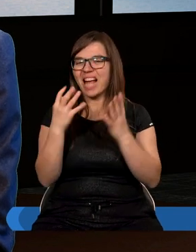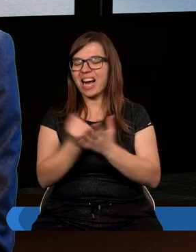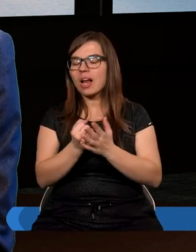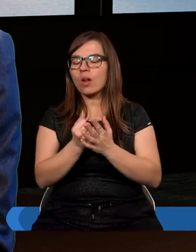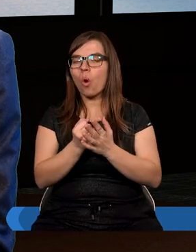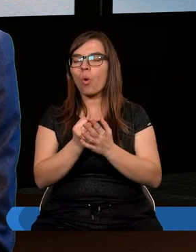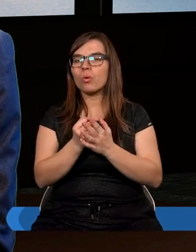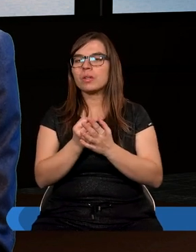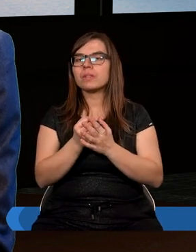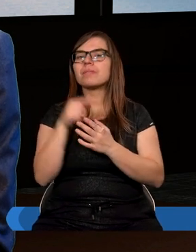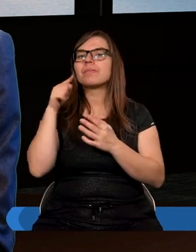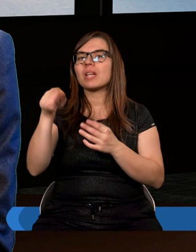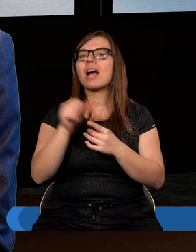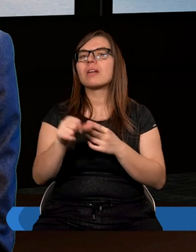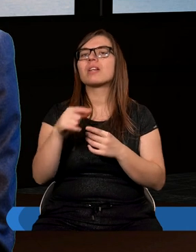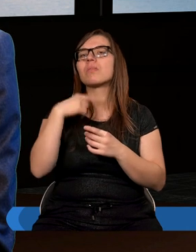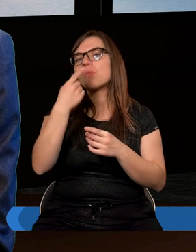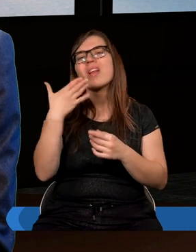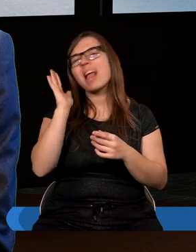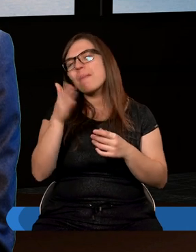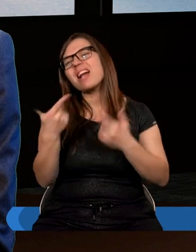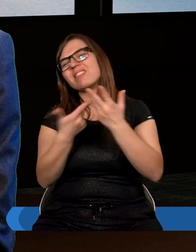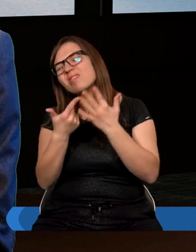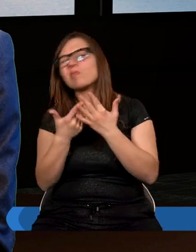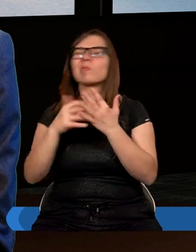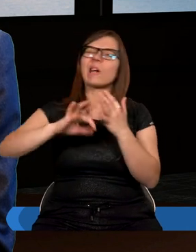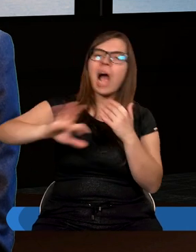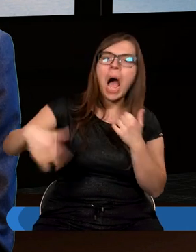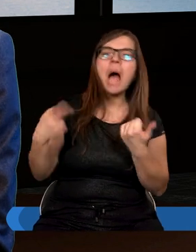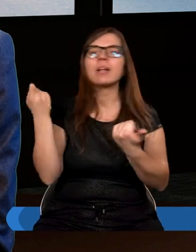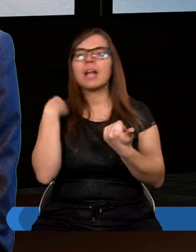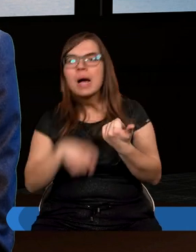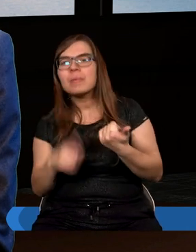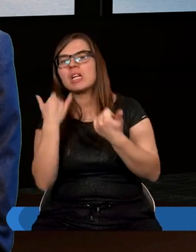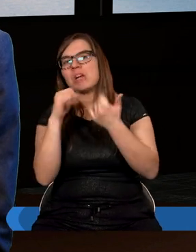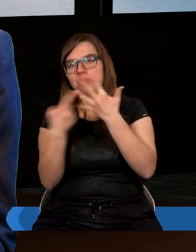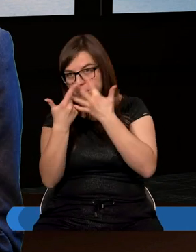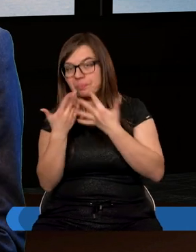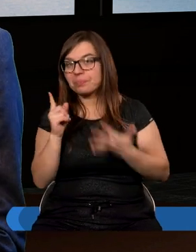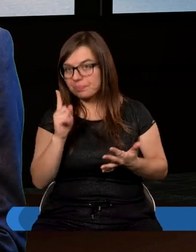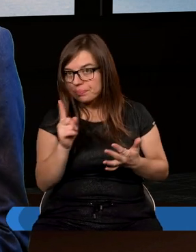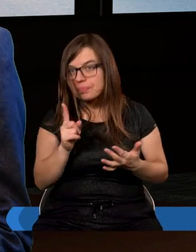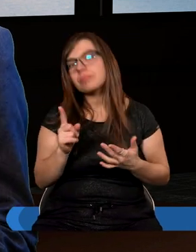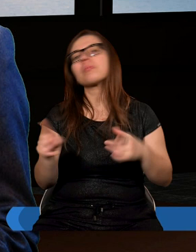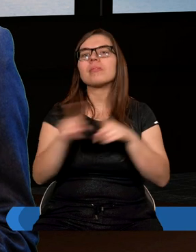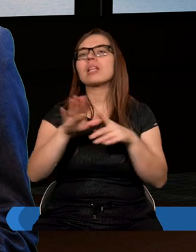tam jest powiedziane nie będziesz tam na przykład krat zabijał, co łożył i z jednej strony możemy to traktować właśnie jako pewne